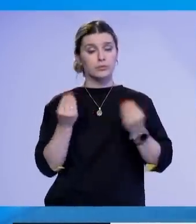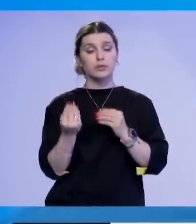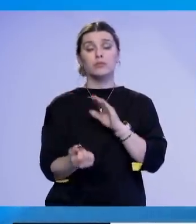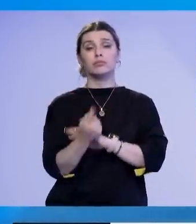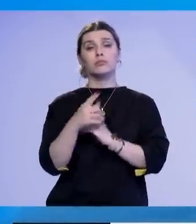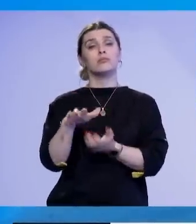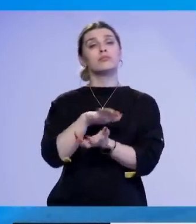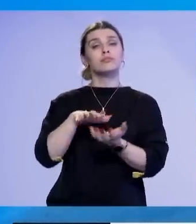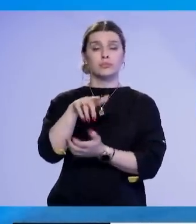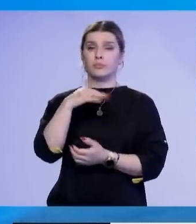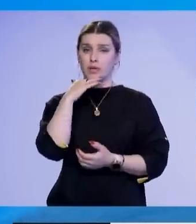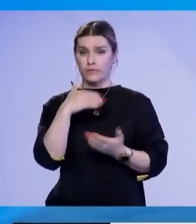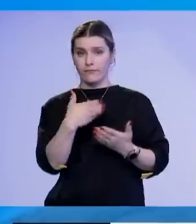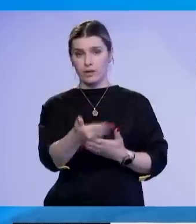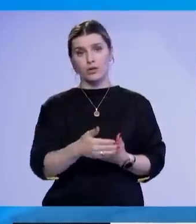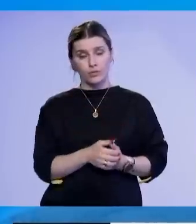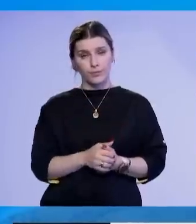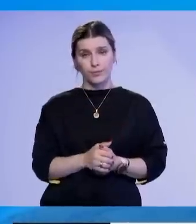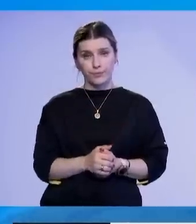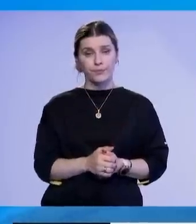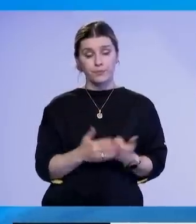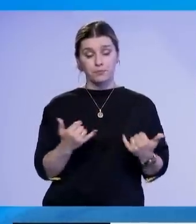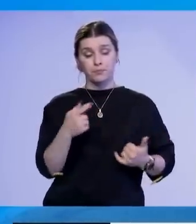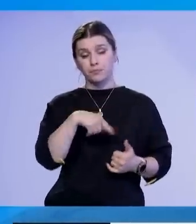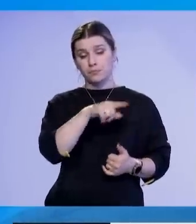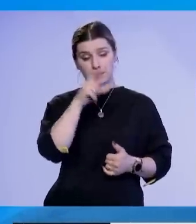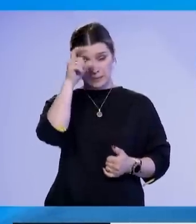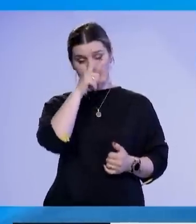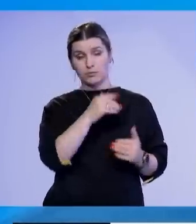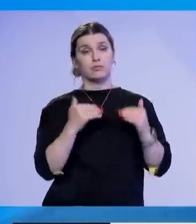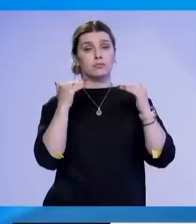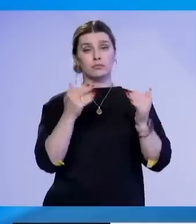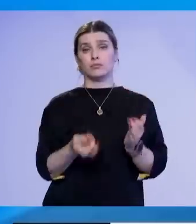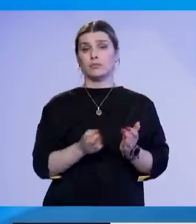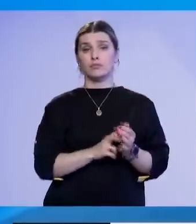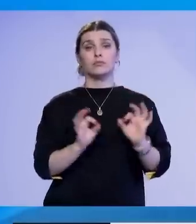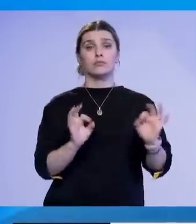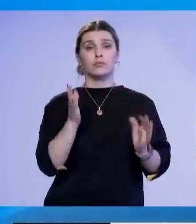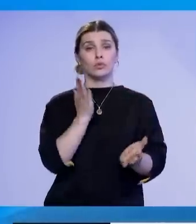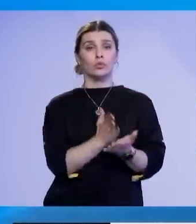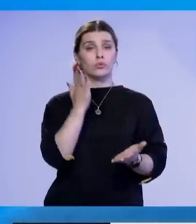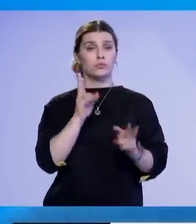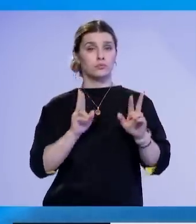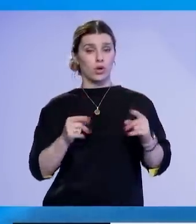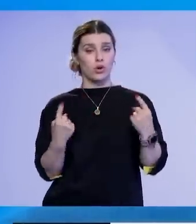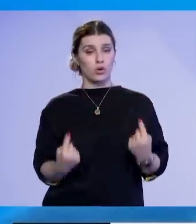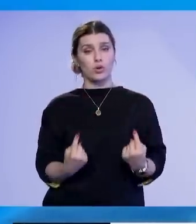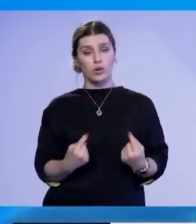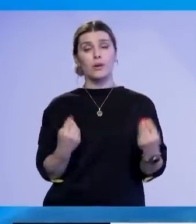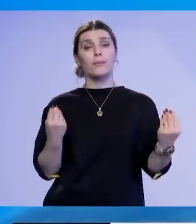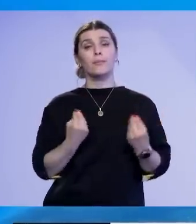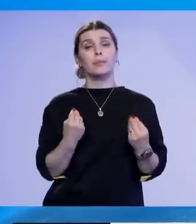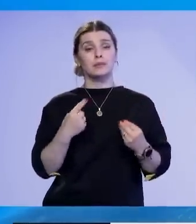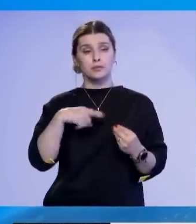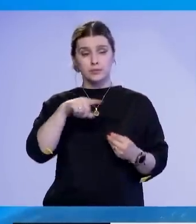këtë tensioneve në veri të Kosovës. Ushtëria serbe mbetit në nivelin më të lartë ka dishmeri sulluftarake për momentin përshka këtë përdorimit